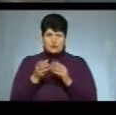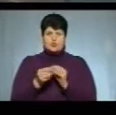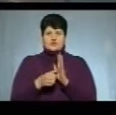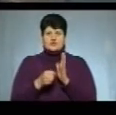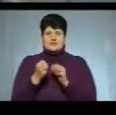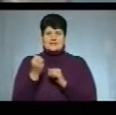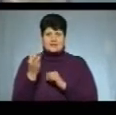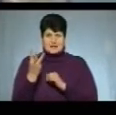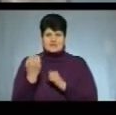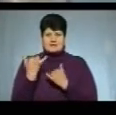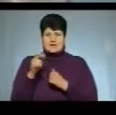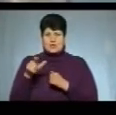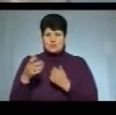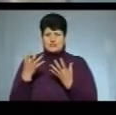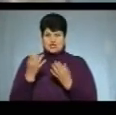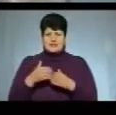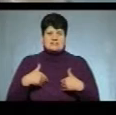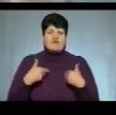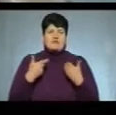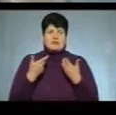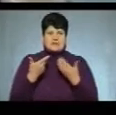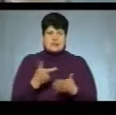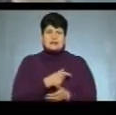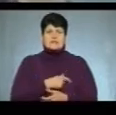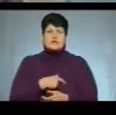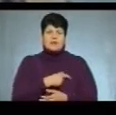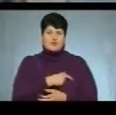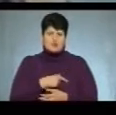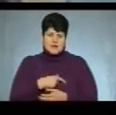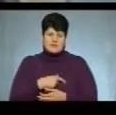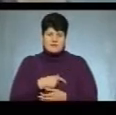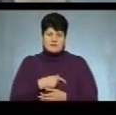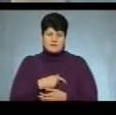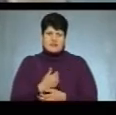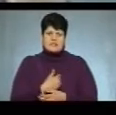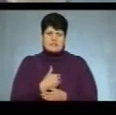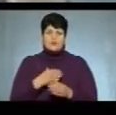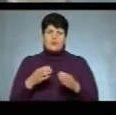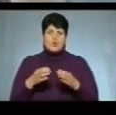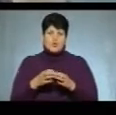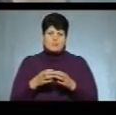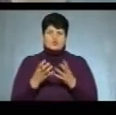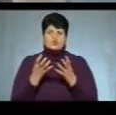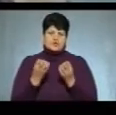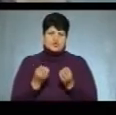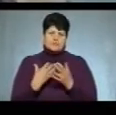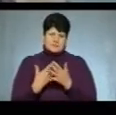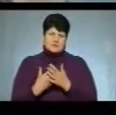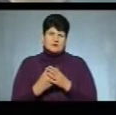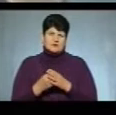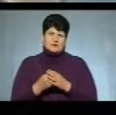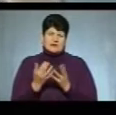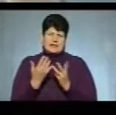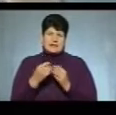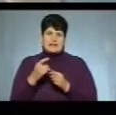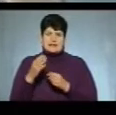зараз ще люди зверталися до депутатів, до ініціативної групи, що ще десь декілька десятків